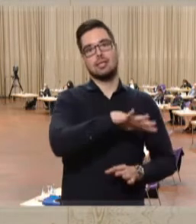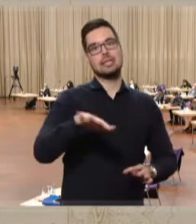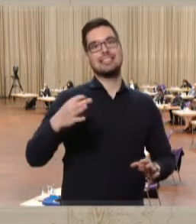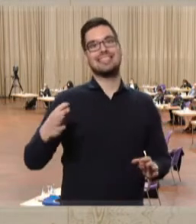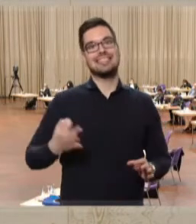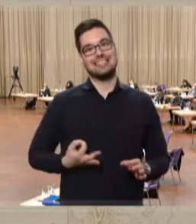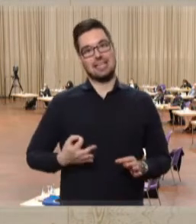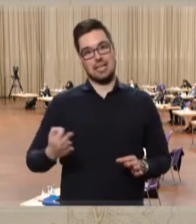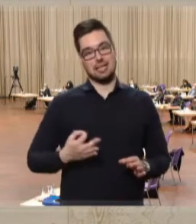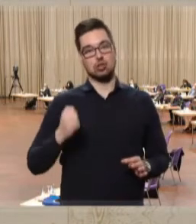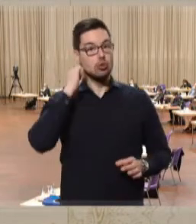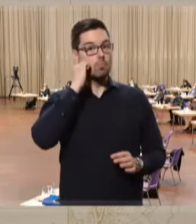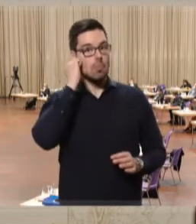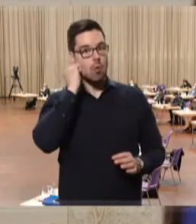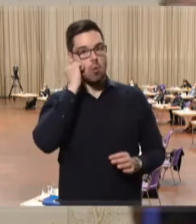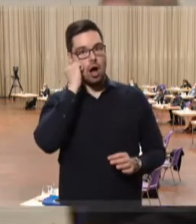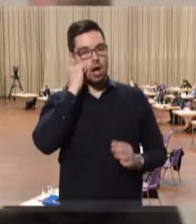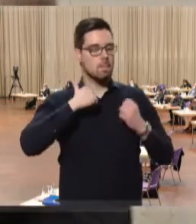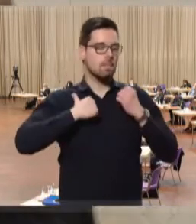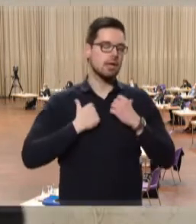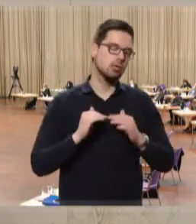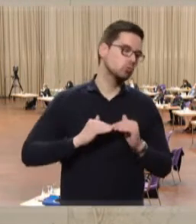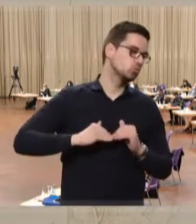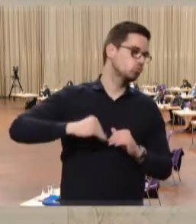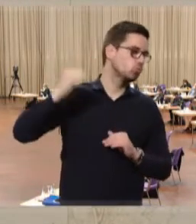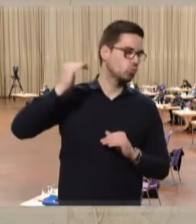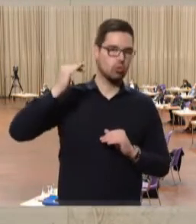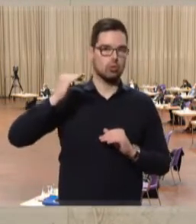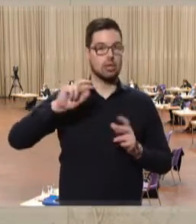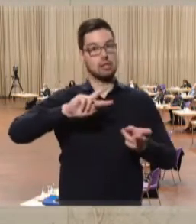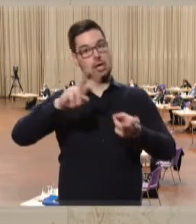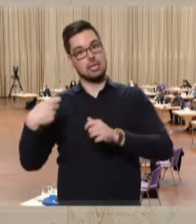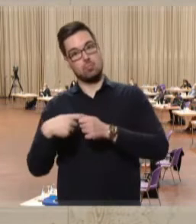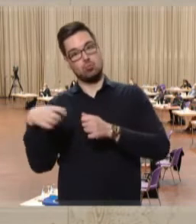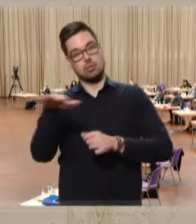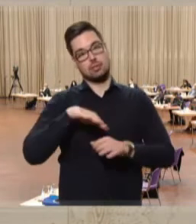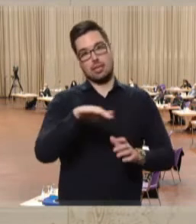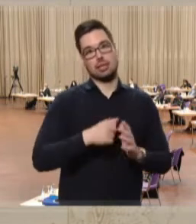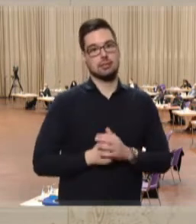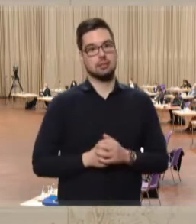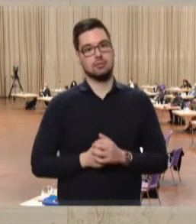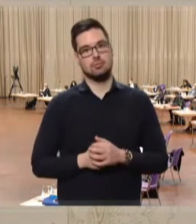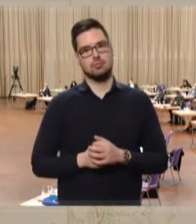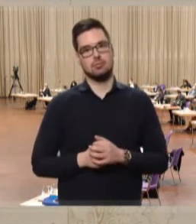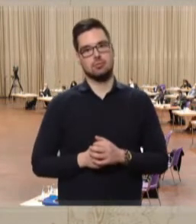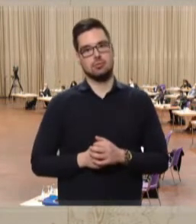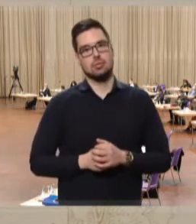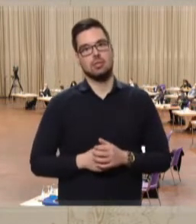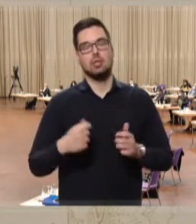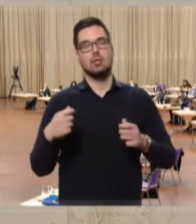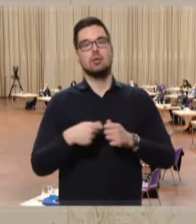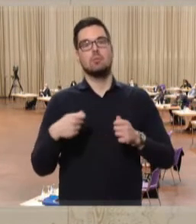saarländischen Landwirte deutlich mehr belasten als in allen anderen Bundesländern. Das